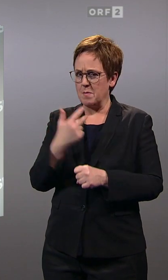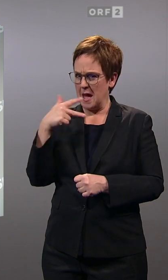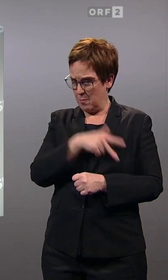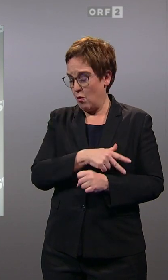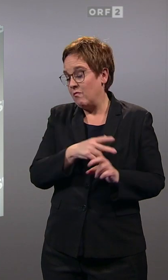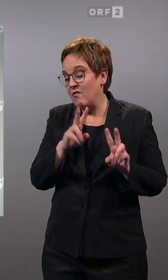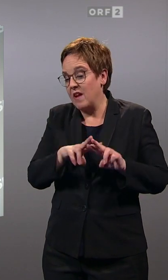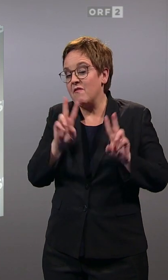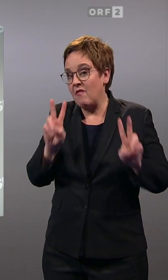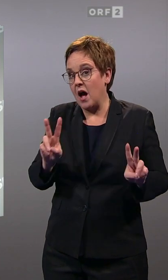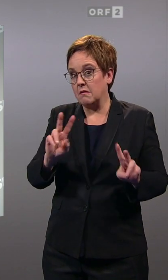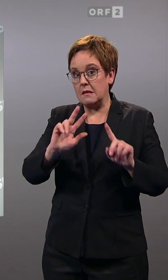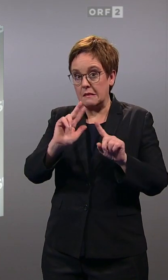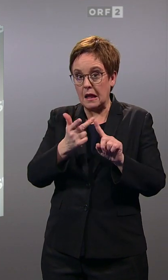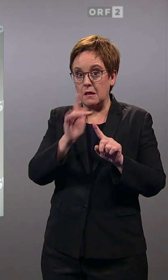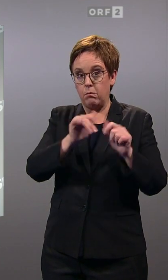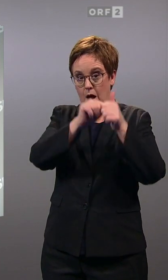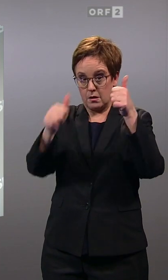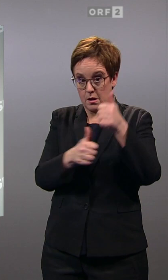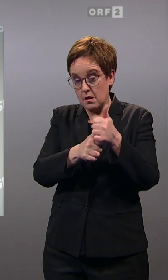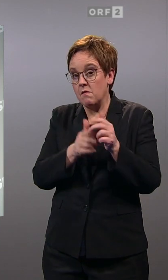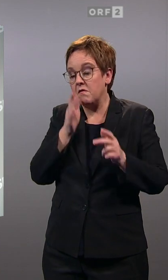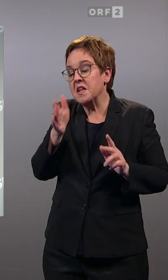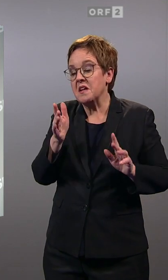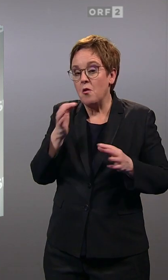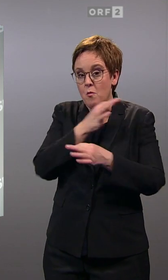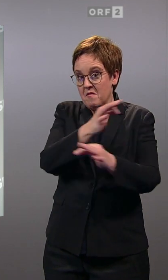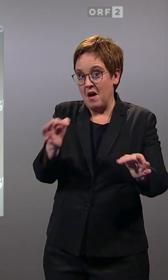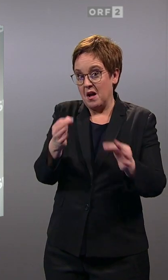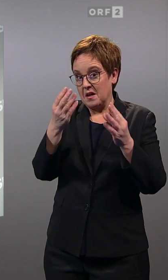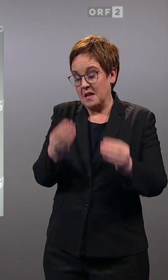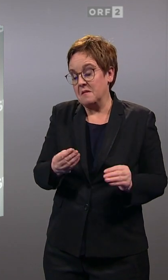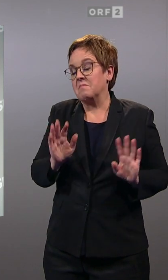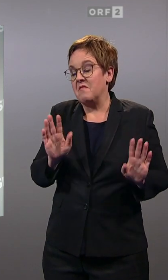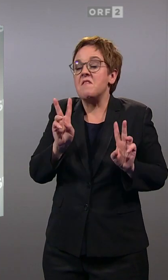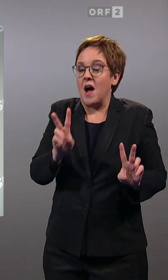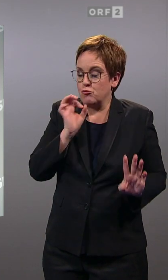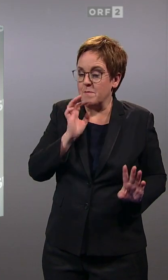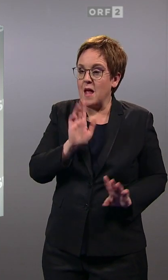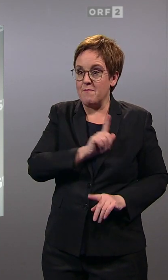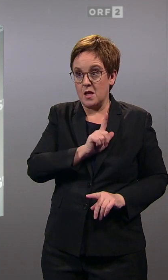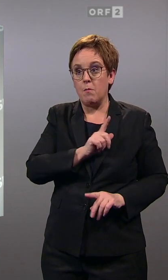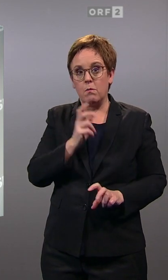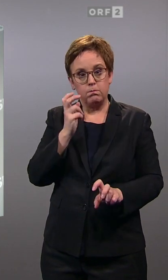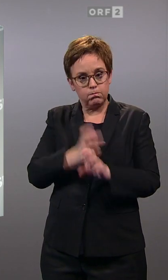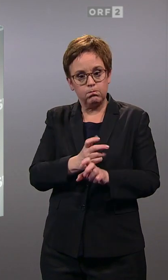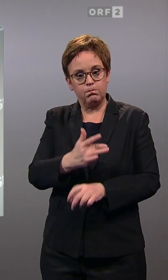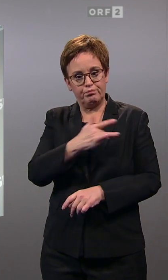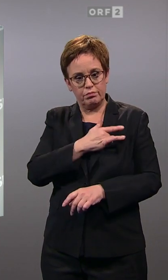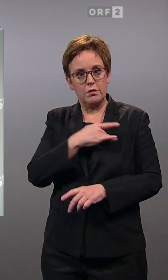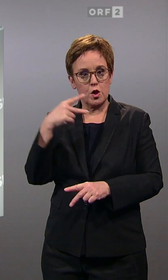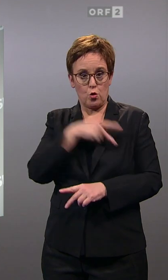tatsächlich auf Platz 3 abrutscht, so wie das derzeit fast alle Umfragen prophezeien, dann wäre das schon ein harter Schlag für die